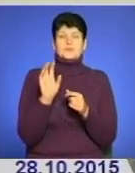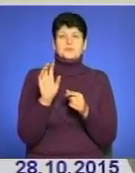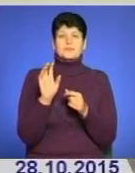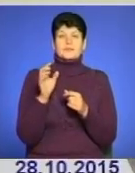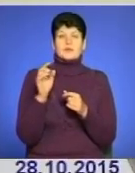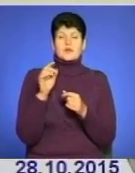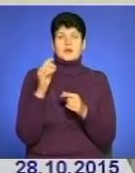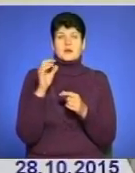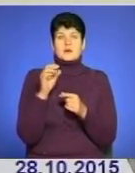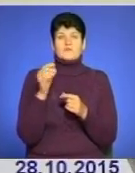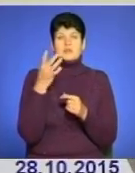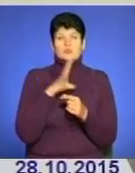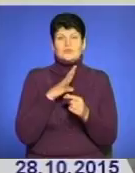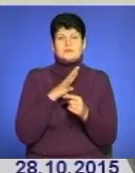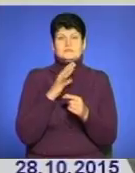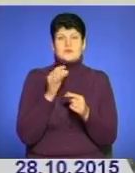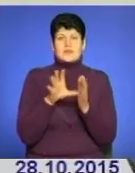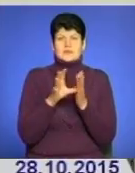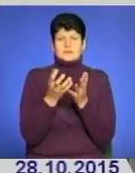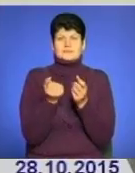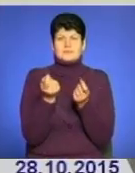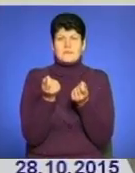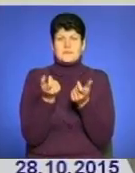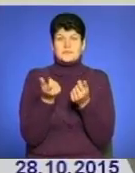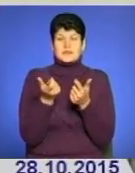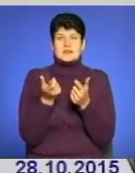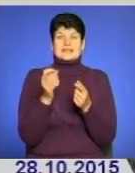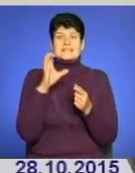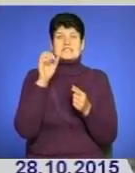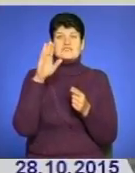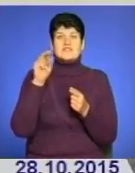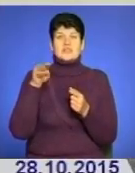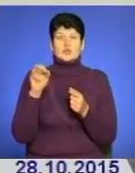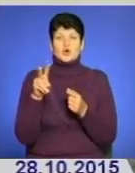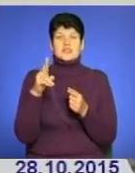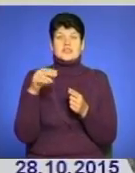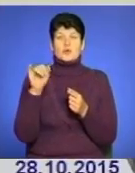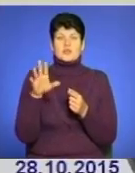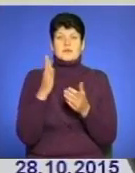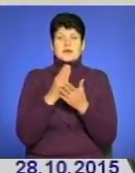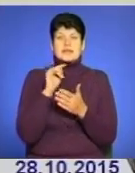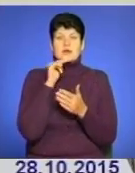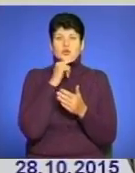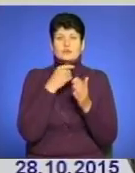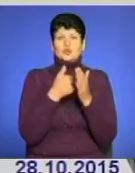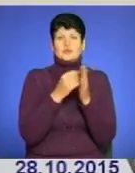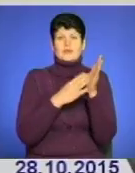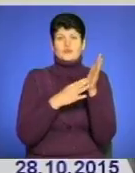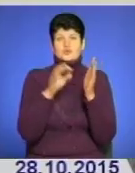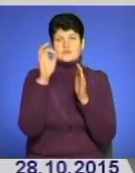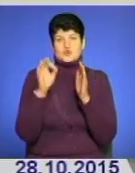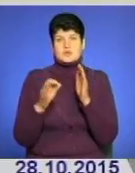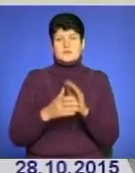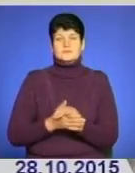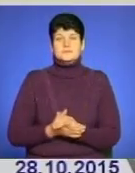даних лампочок буде досить низький. Наприклад, світлодіодні лампочки, вони мають економію енергоспоживання до 90%.